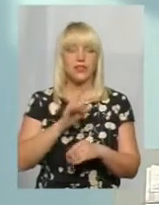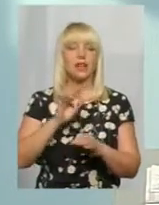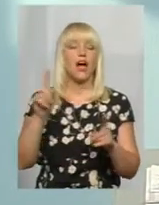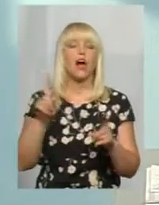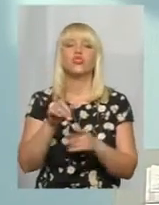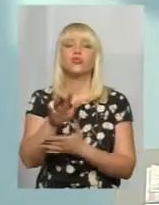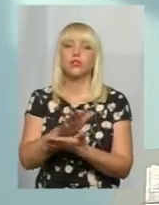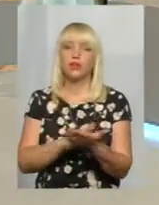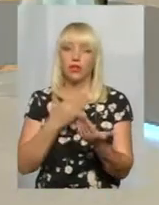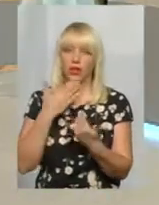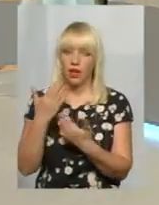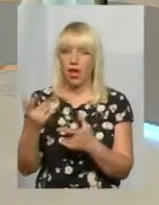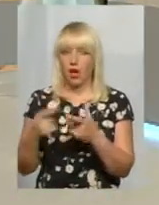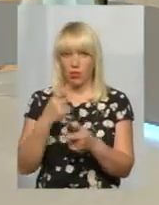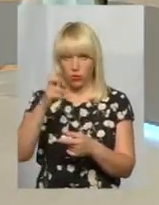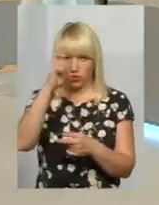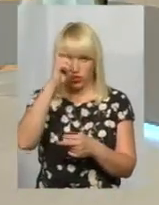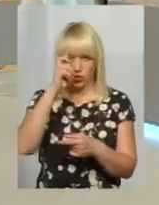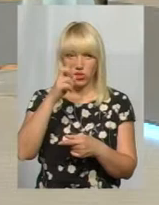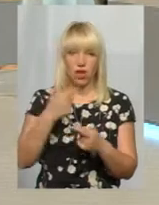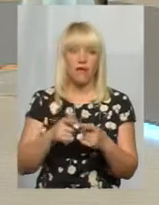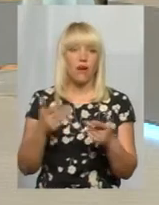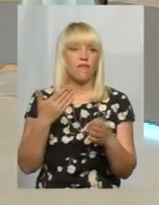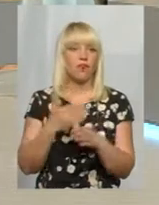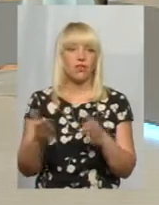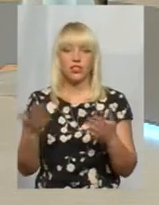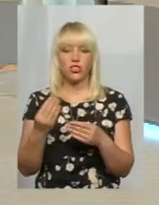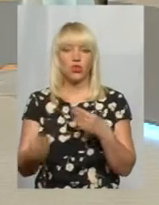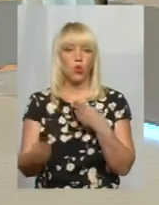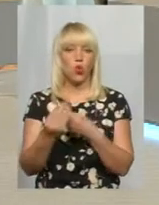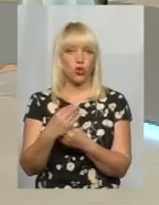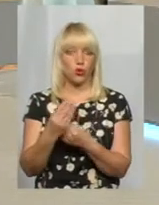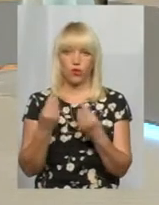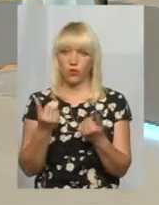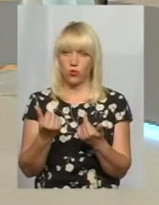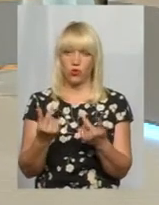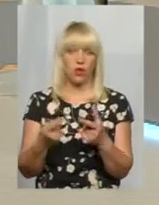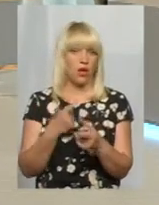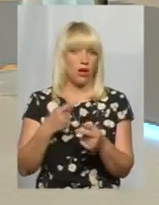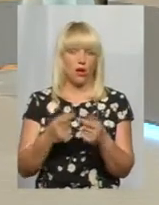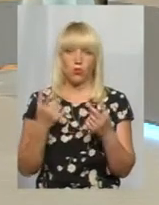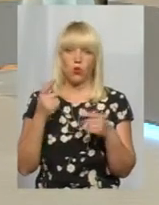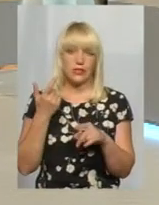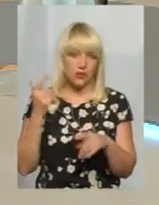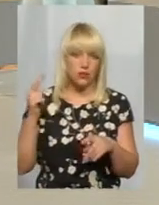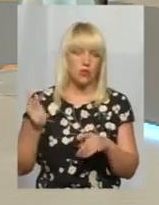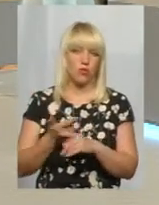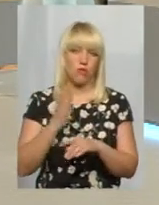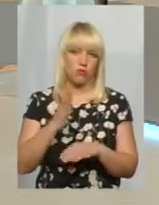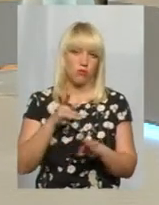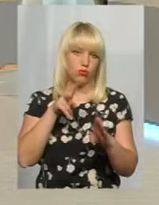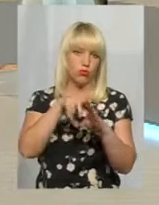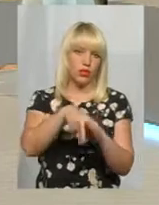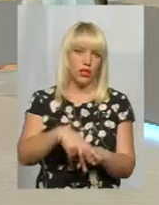держава схаменеться і виділить нам ще якихось додаткових кошти, або це знову ляже на міський